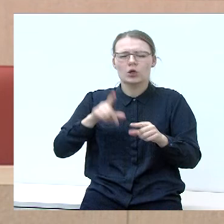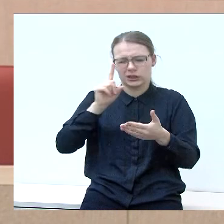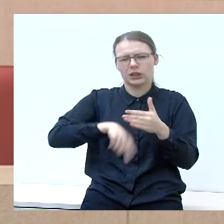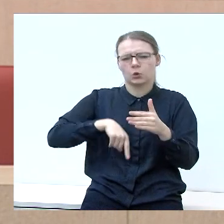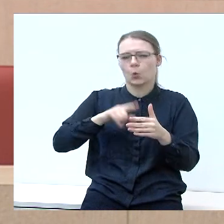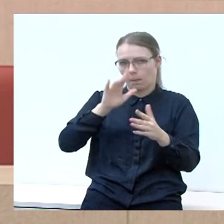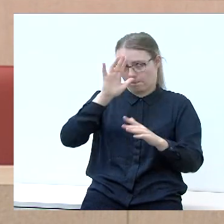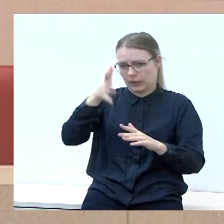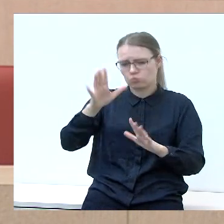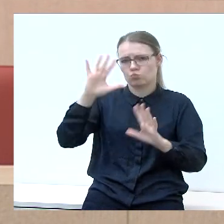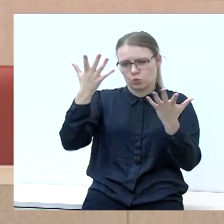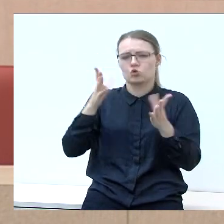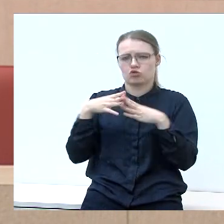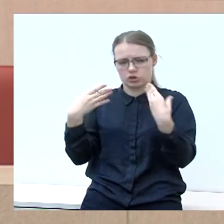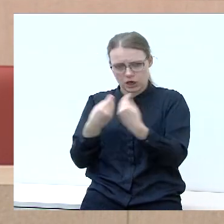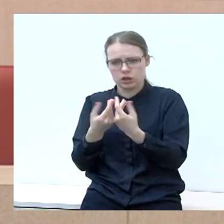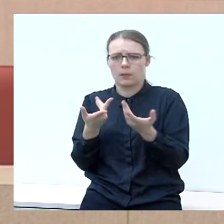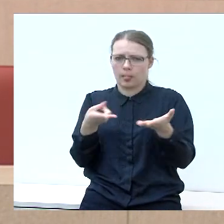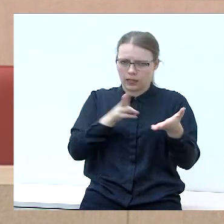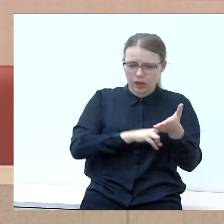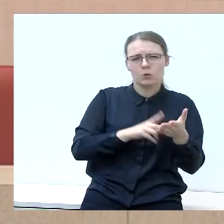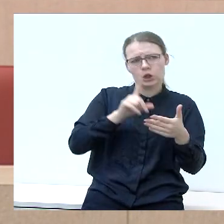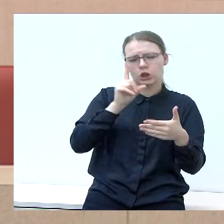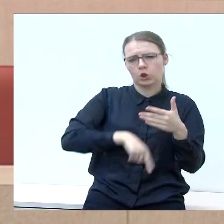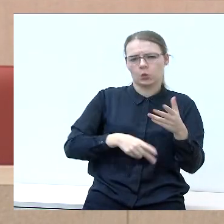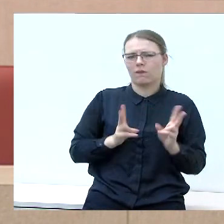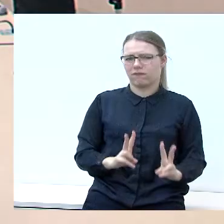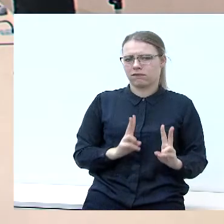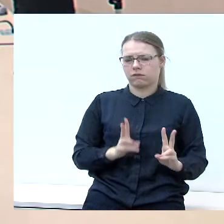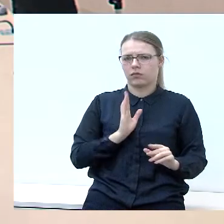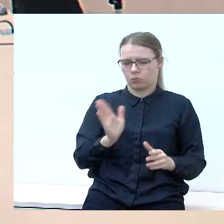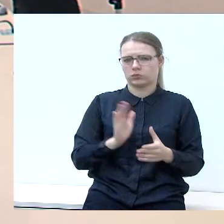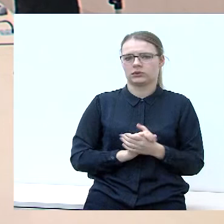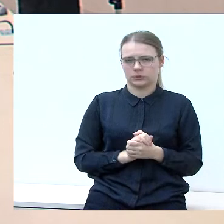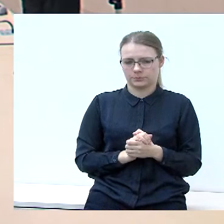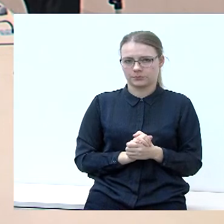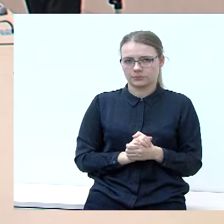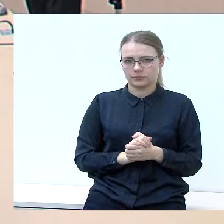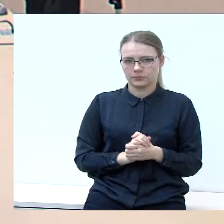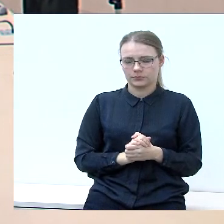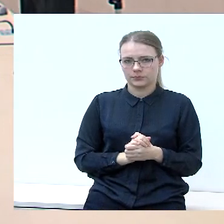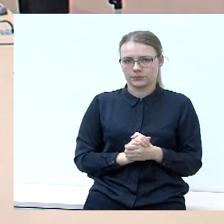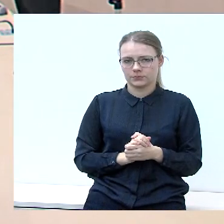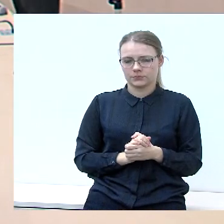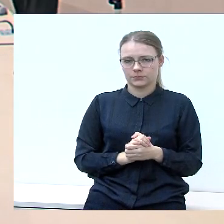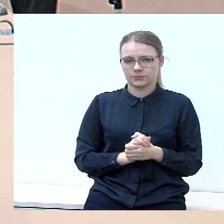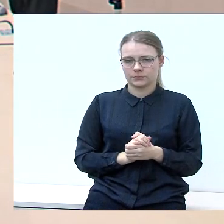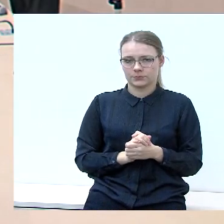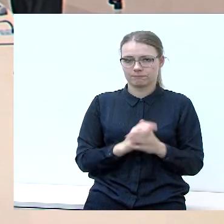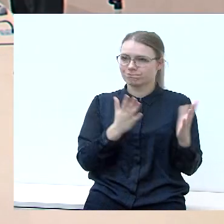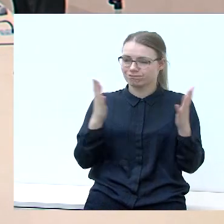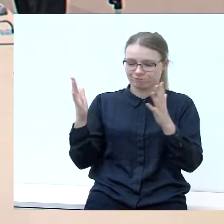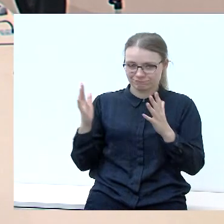šeima apsigyvens ir tikrai liks Kalvarijos savivaldybėje. Prašau. Išimtuk, paspauskite.